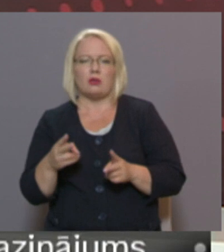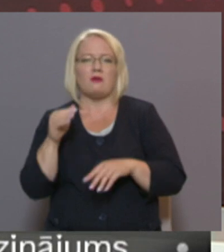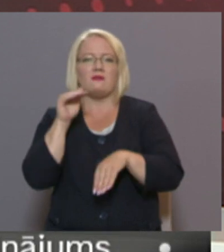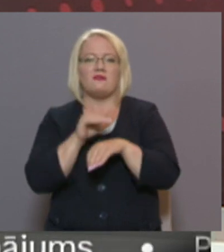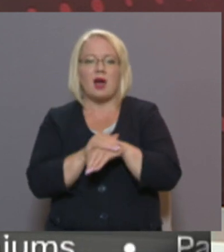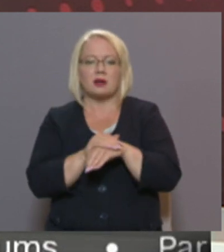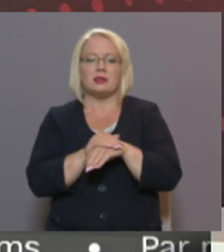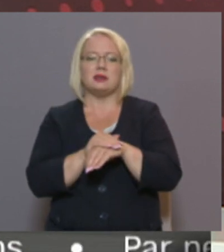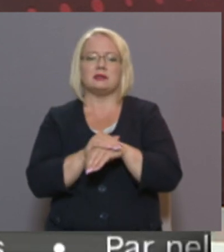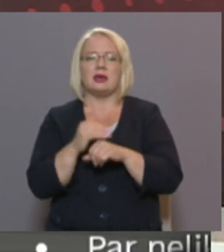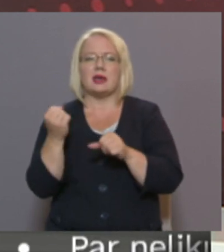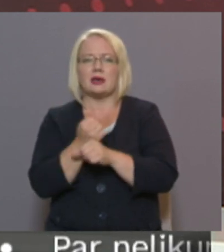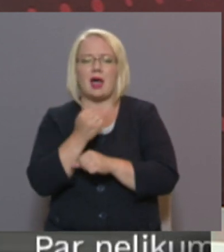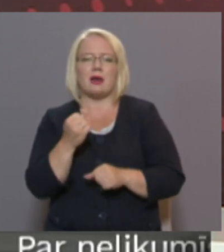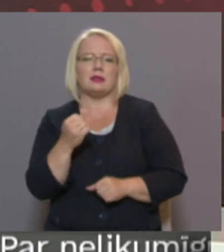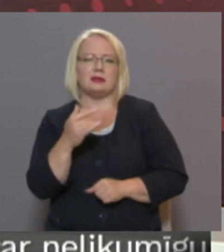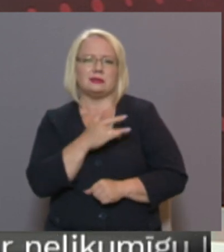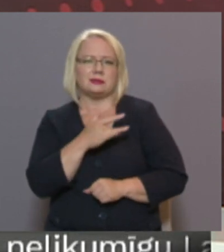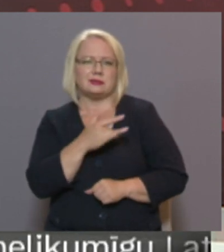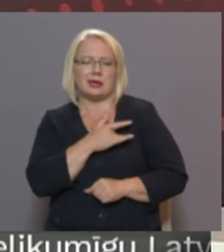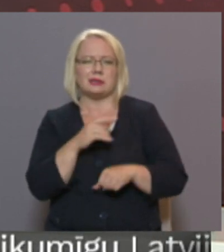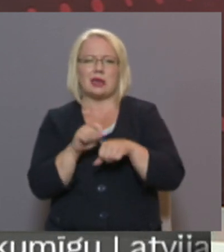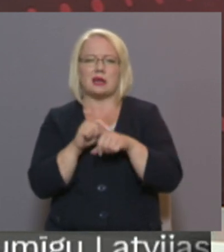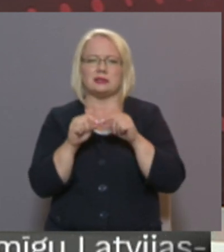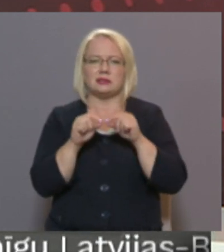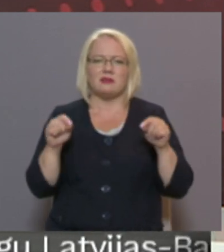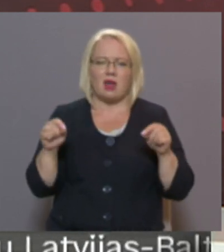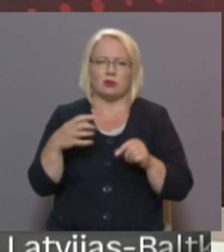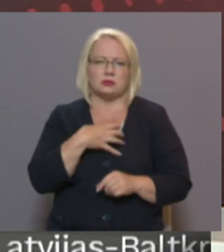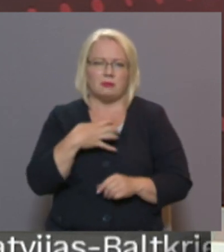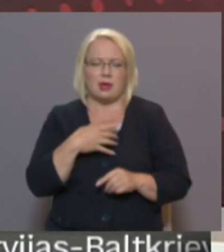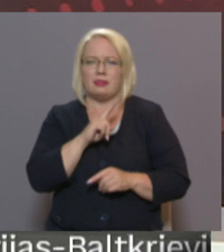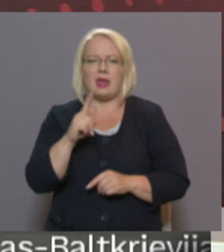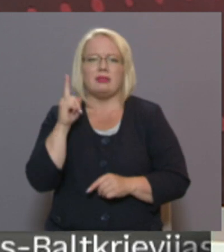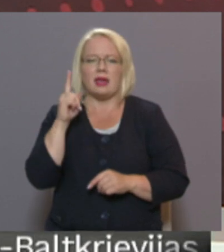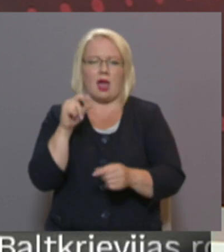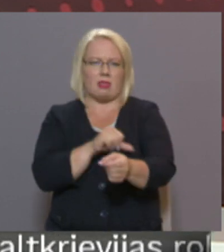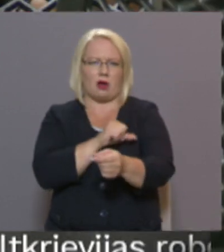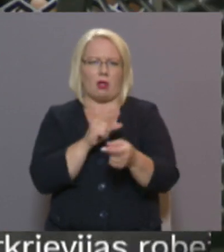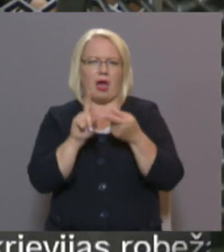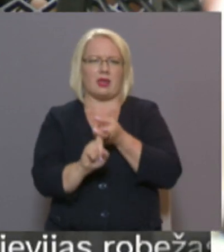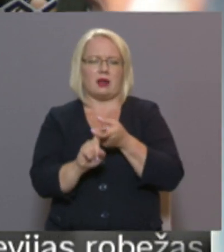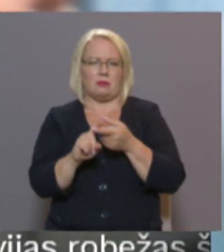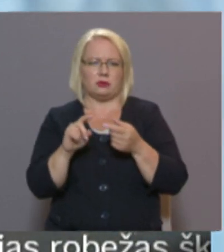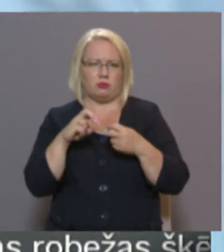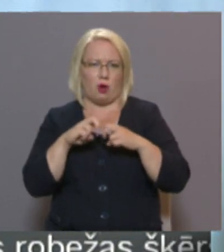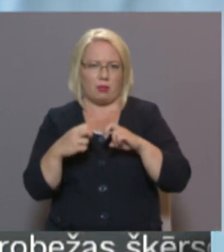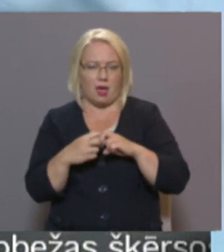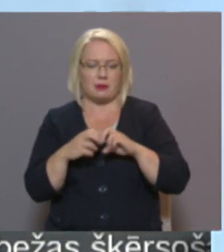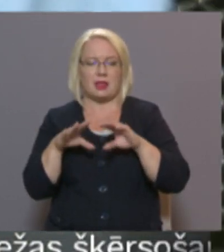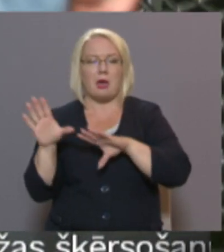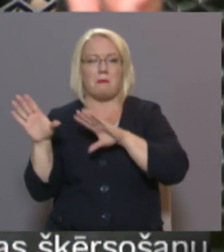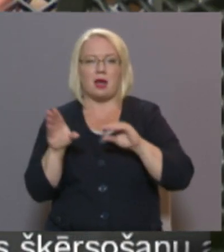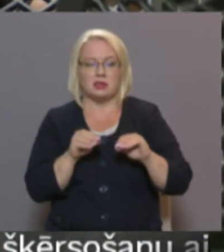Faktiski, gan sirdsasinsvadu patoloģijas, gan citas ne tikai narkoloģiskas un atkarība problēmas. Lai mazinātu